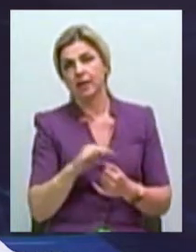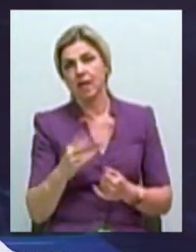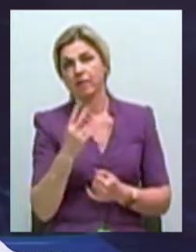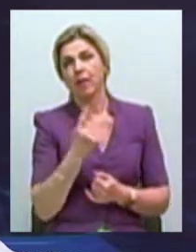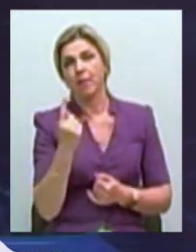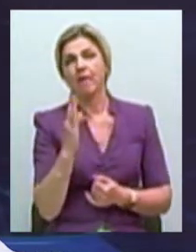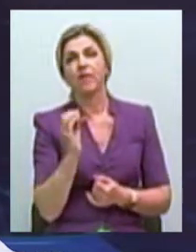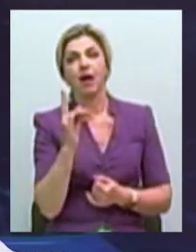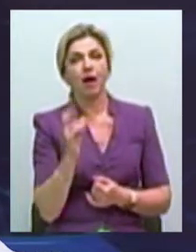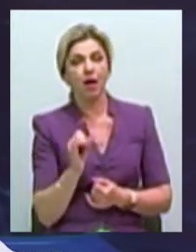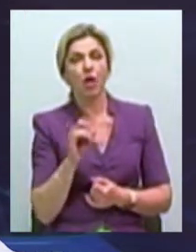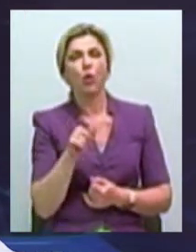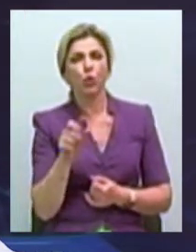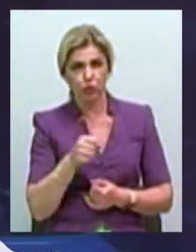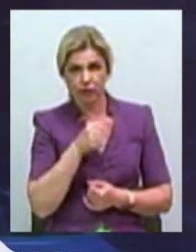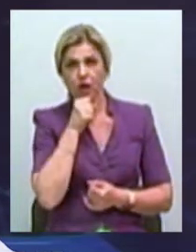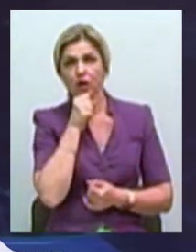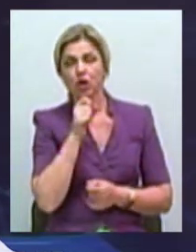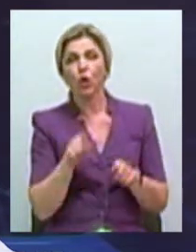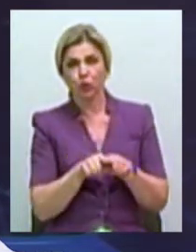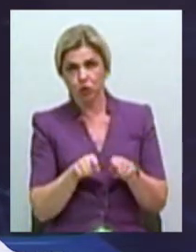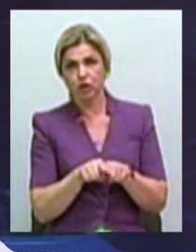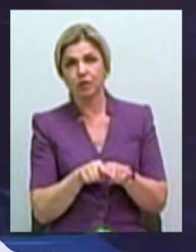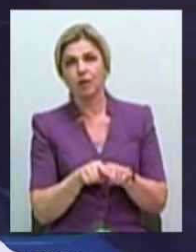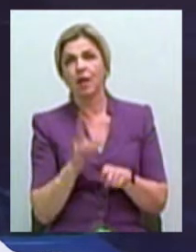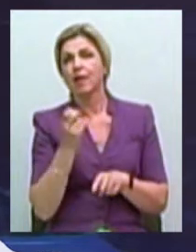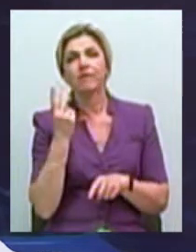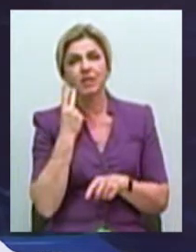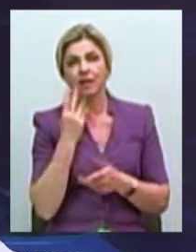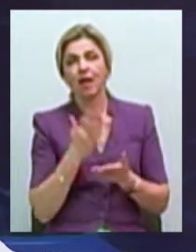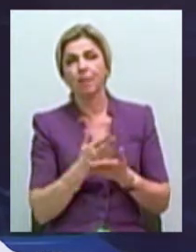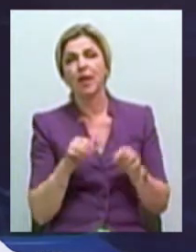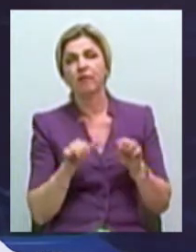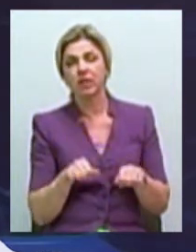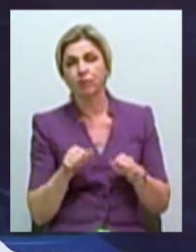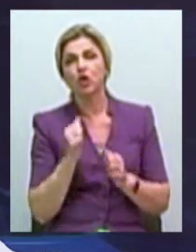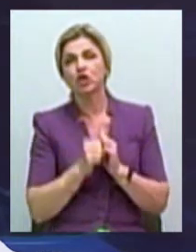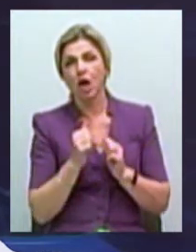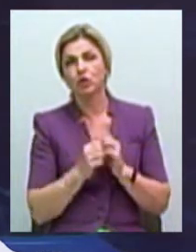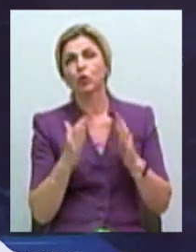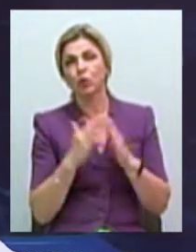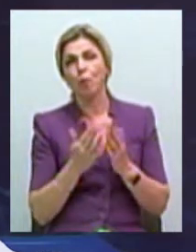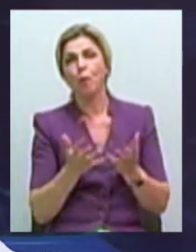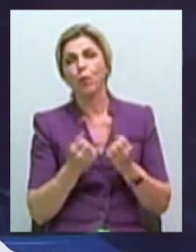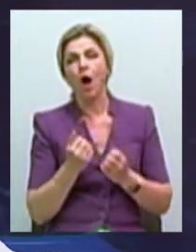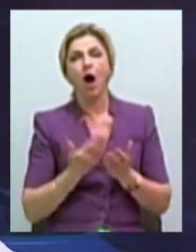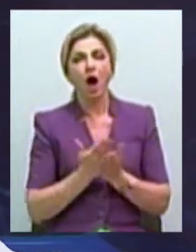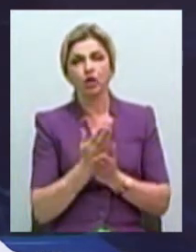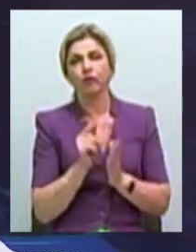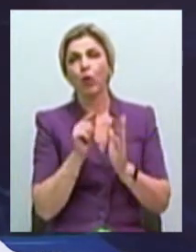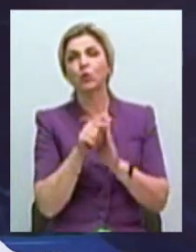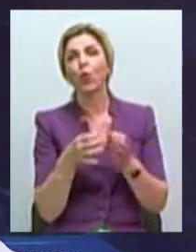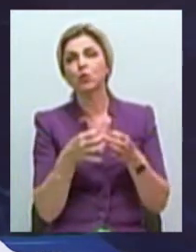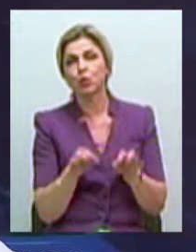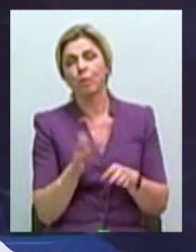века. Это люди старшего поколения, которые точно так же не всегда имеют возможность часто дома получить качественный доступ в том числе